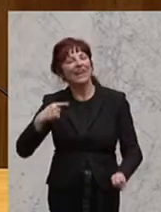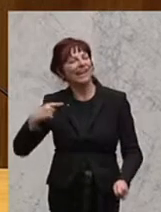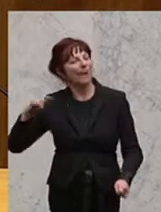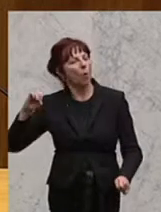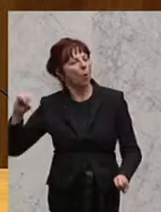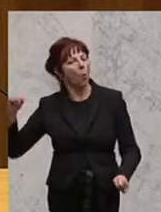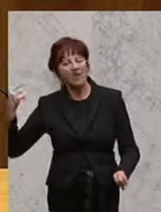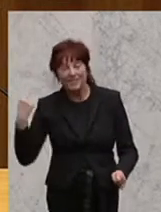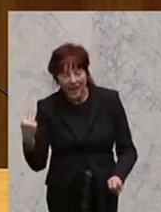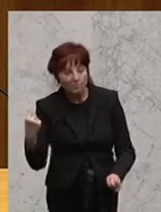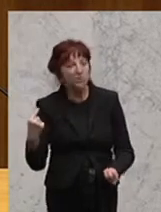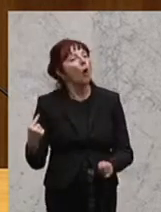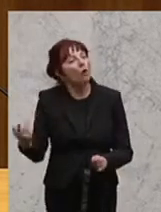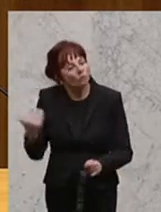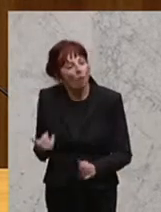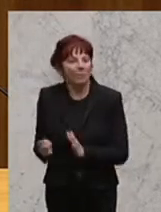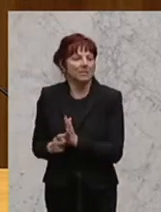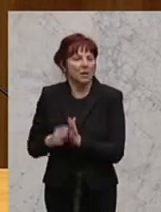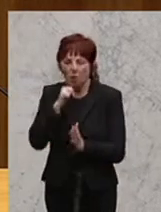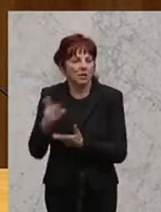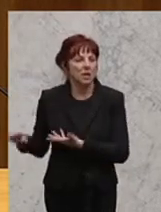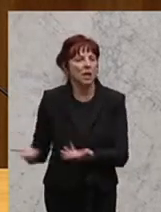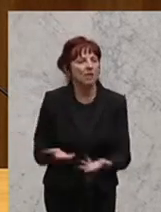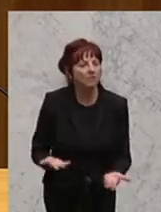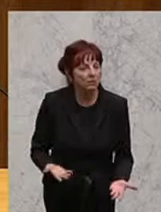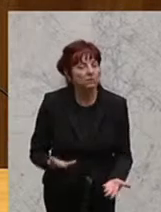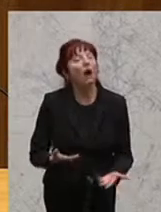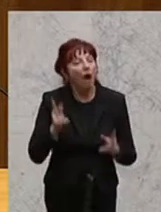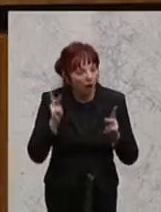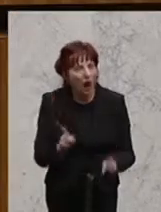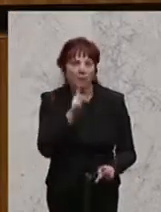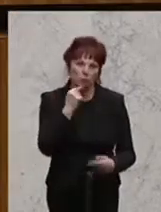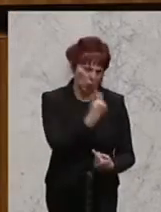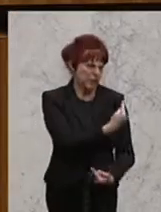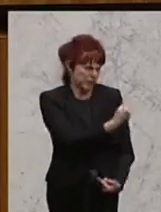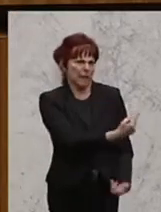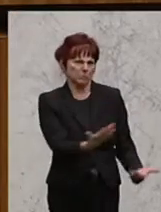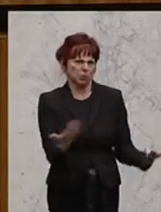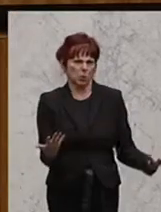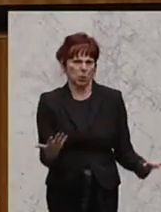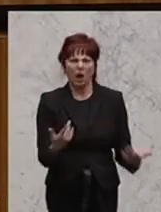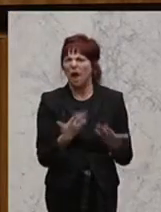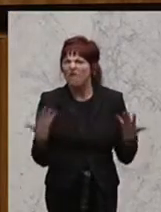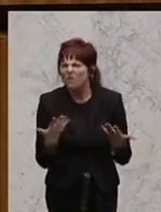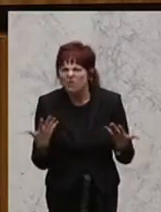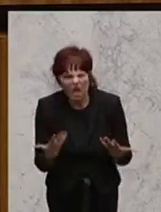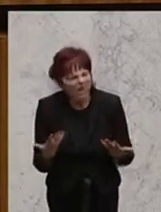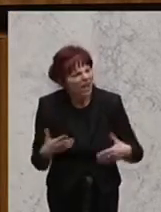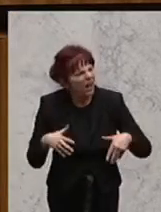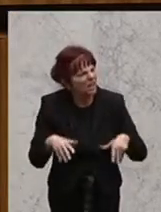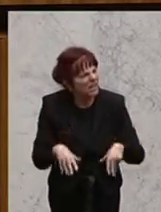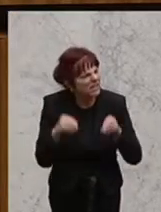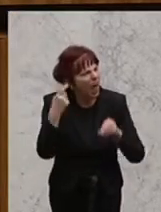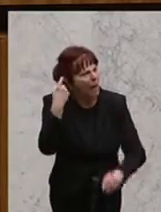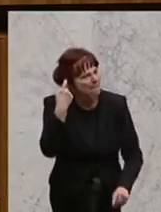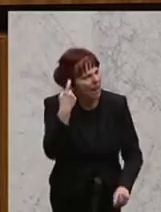Voraussetzung dafür wäre, dieses Gesetz zu beschließen. Das bringen auch nur Sie zusammen. Also welchen Islam meinen Sie denn? Meinen Sie